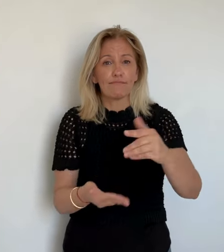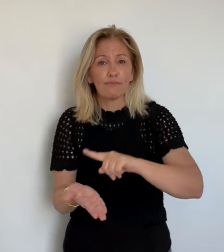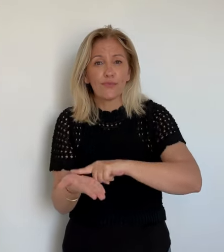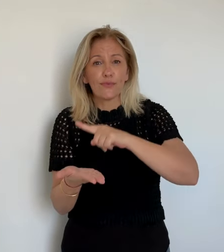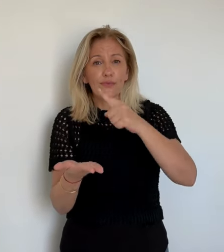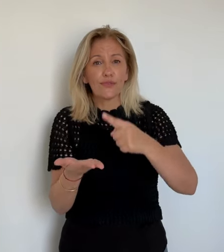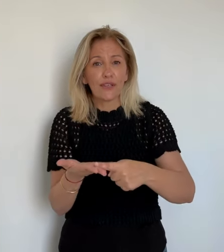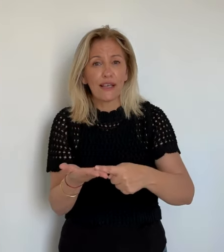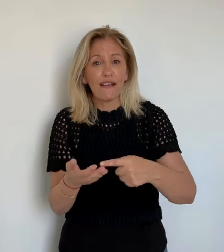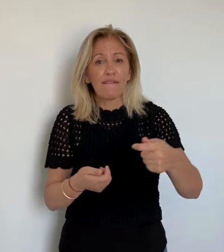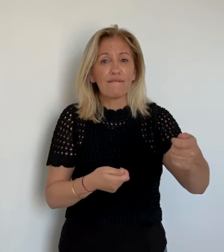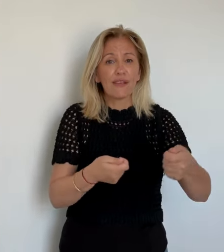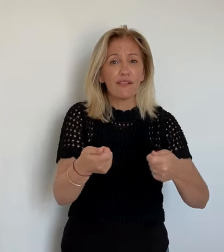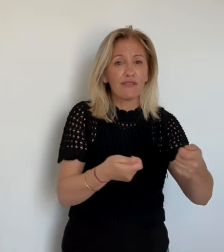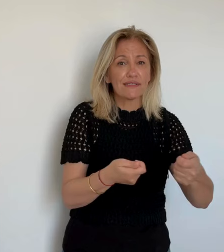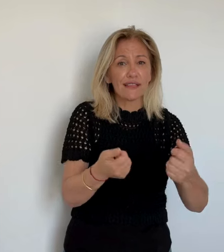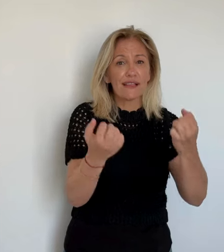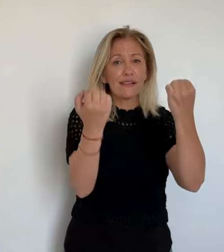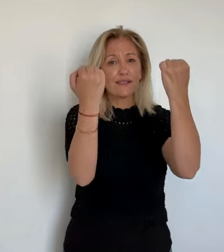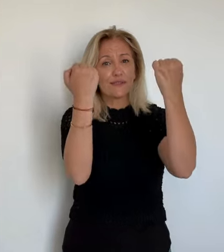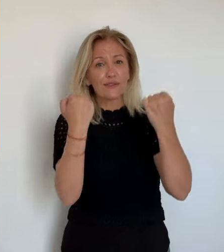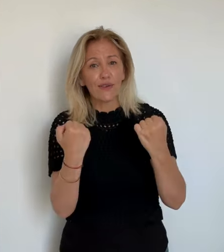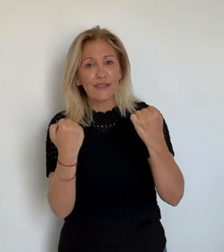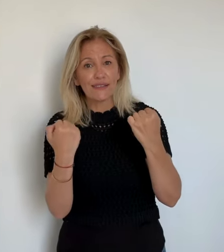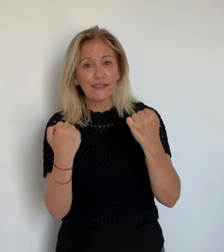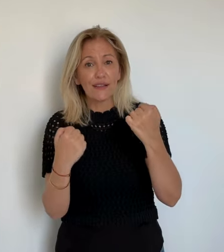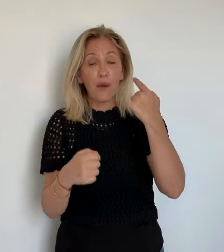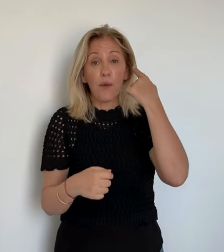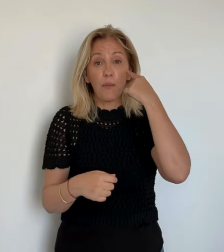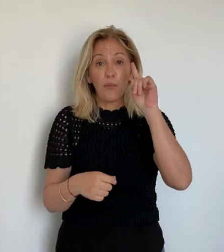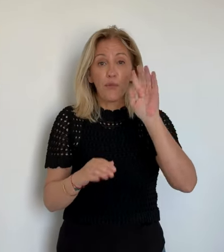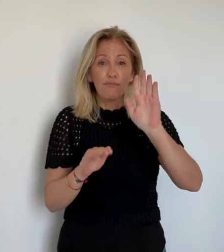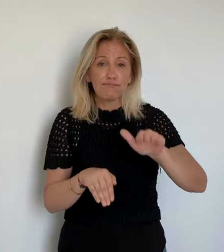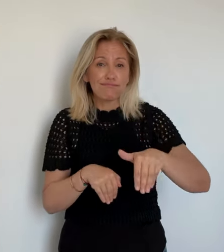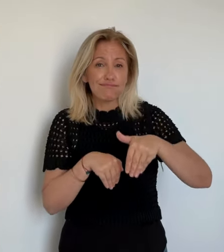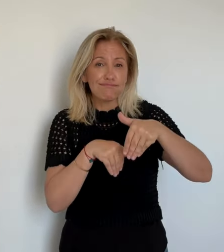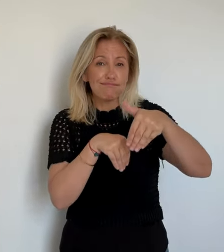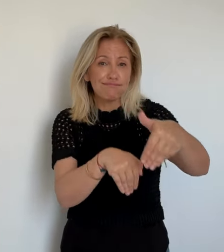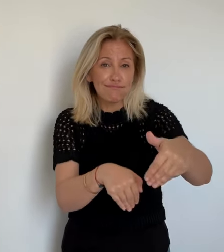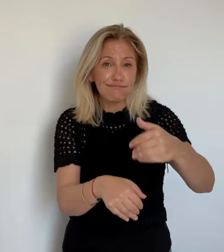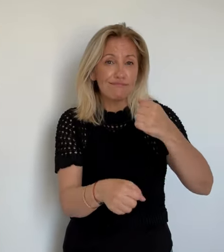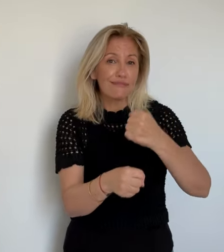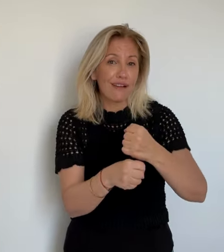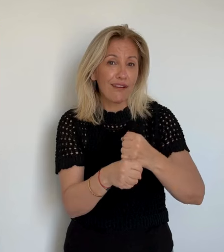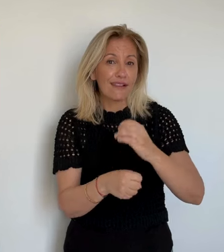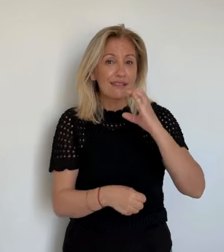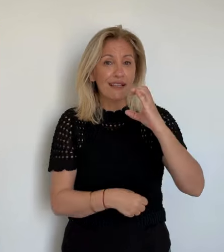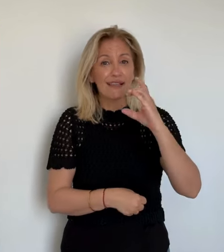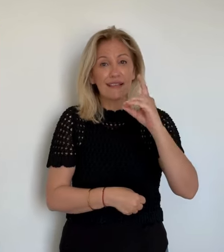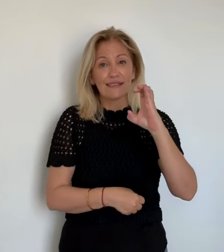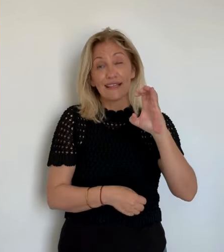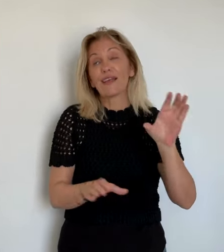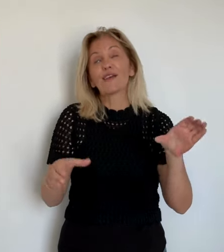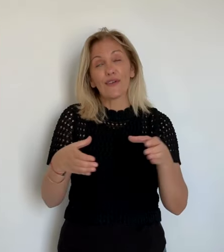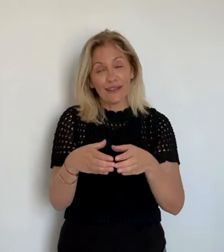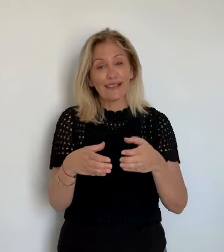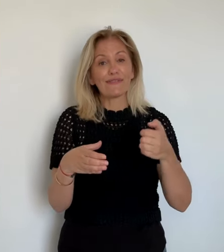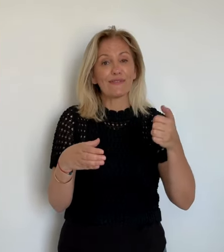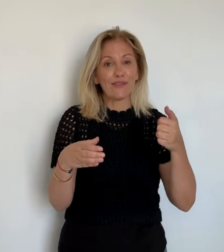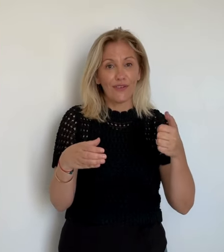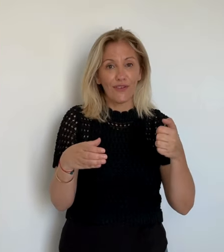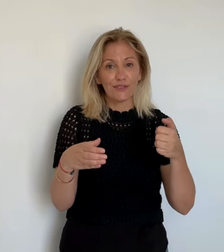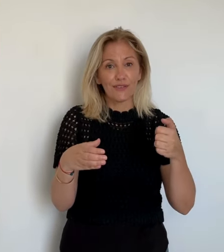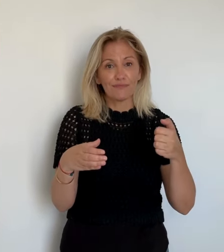la critique est un peu moins acerbe. Toutefois, Josefa Giacometti-Pireda, élue Nadion, n'est non inscrite dans un groupe, parle d'une